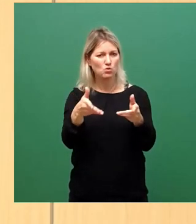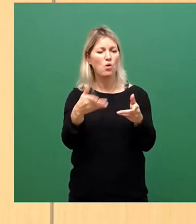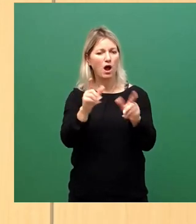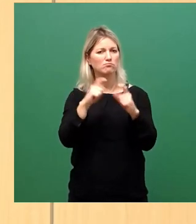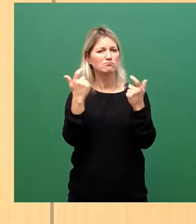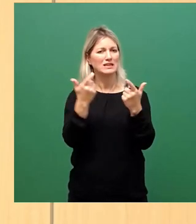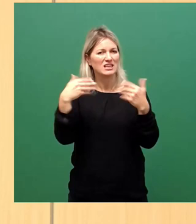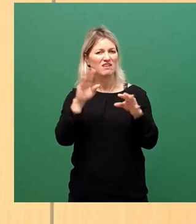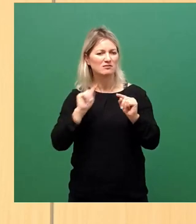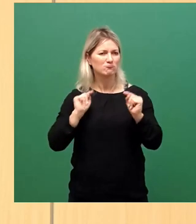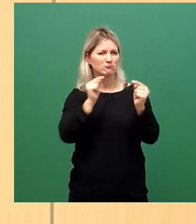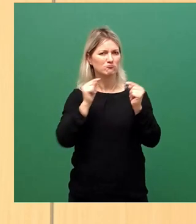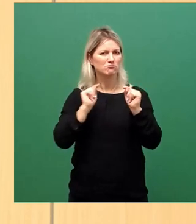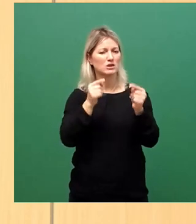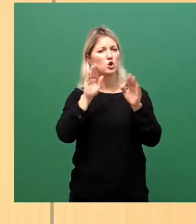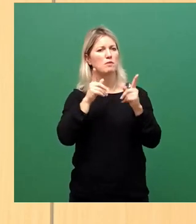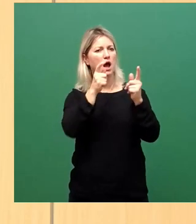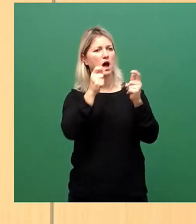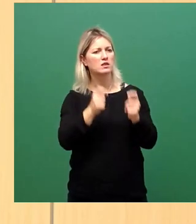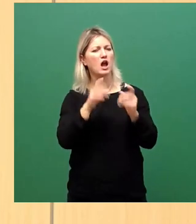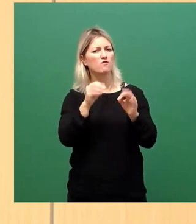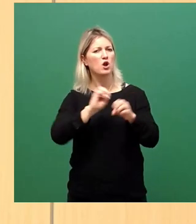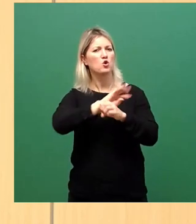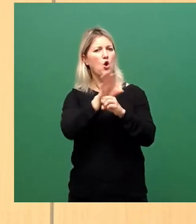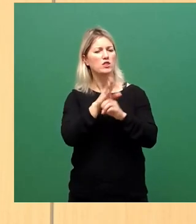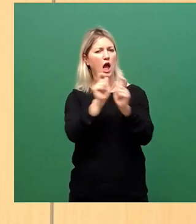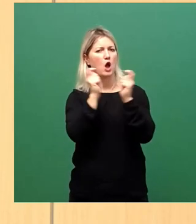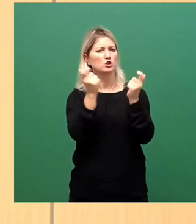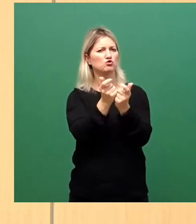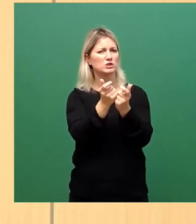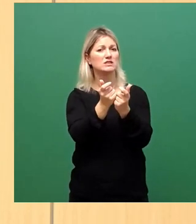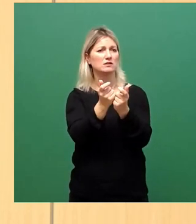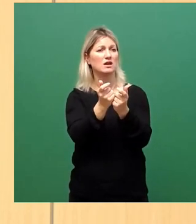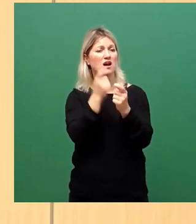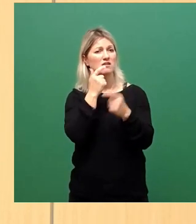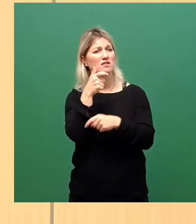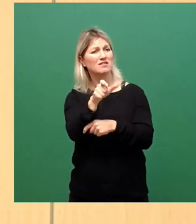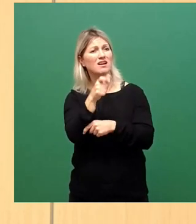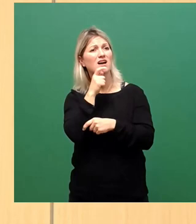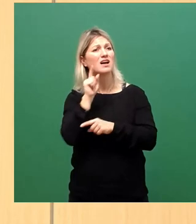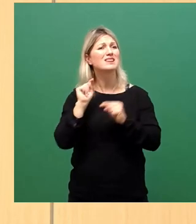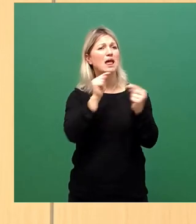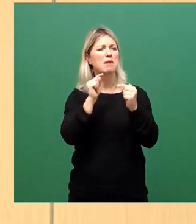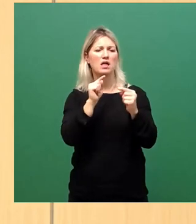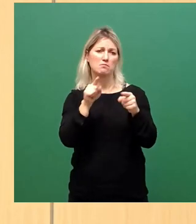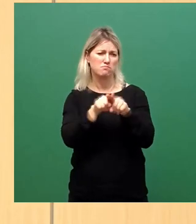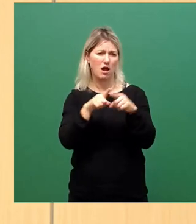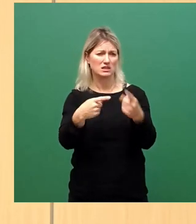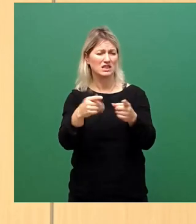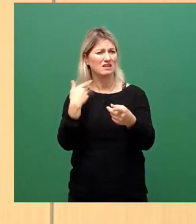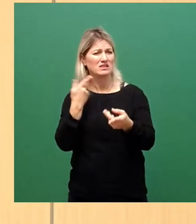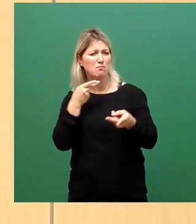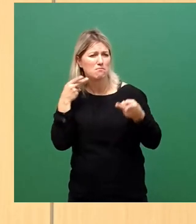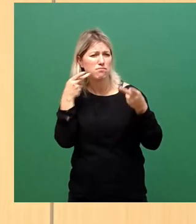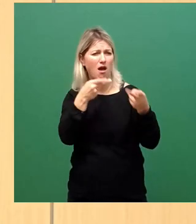Antrag für einen Corona-Ausschuss, die den Namen Debatte eigentlich nicht verdiente. Da wurde gebrüllt, da wurde beleidigt, da